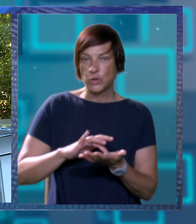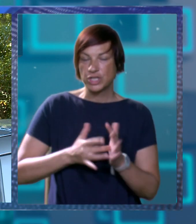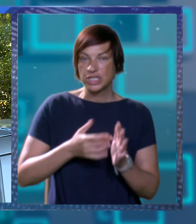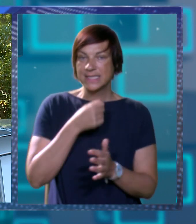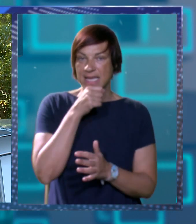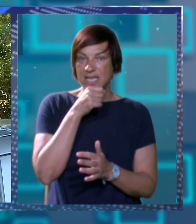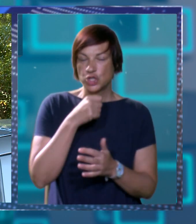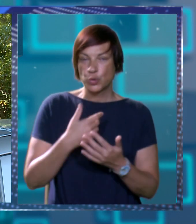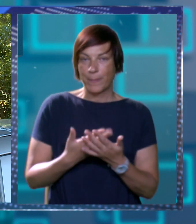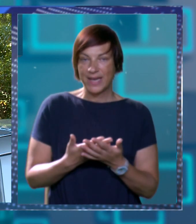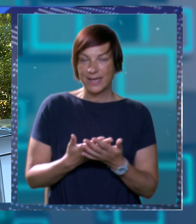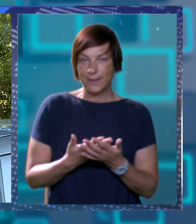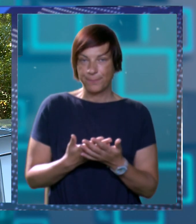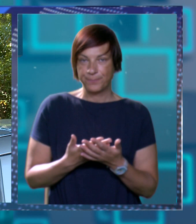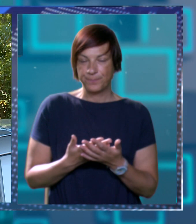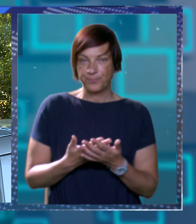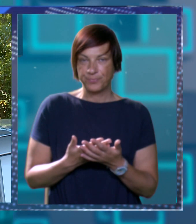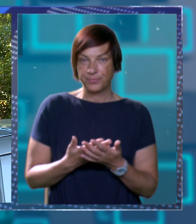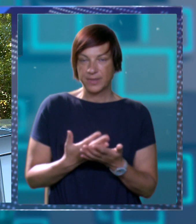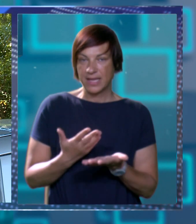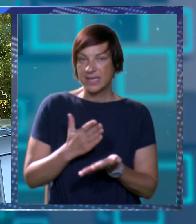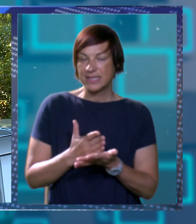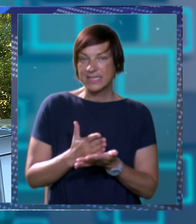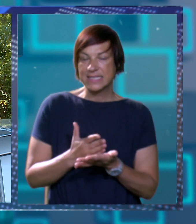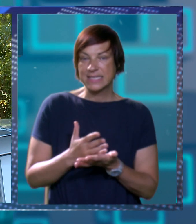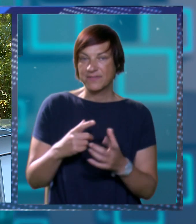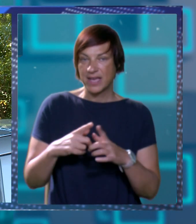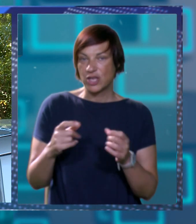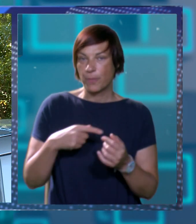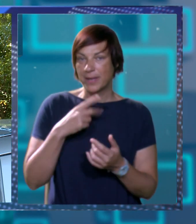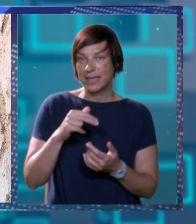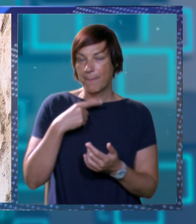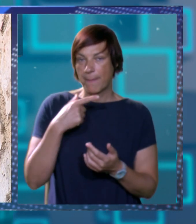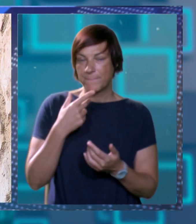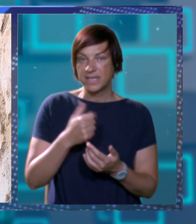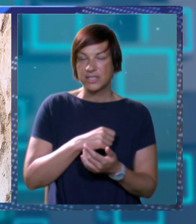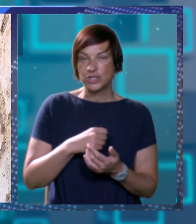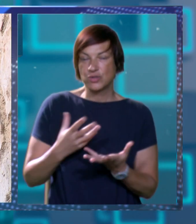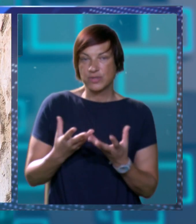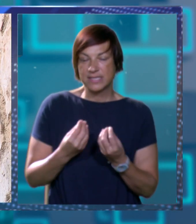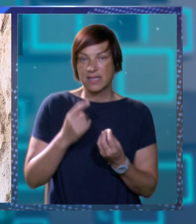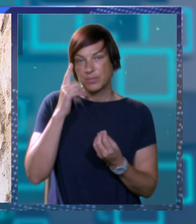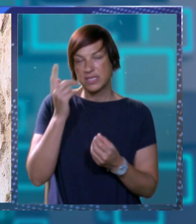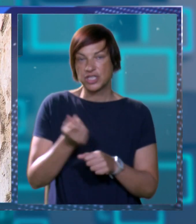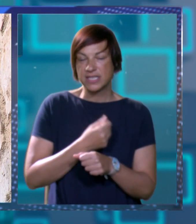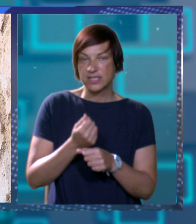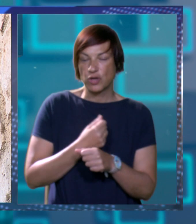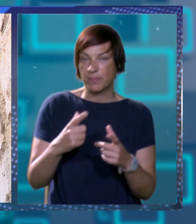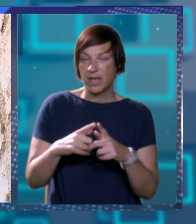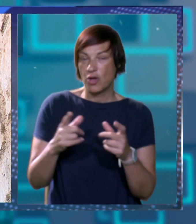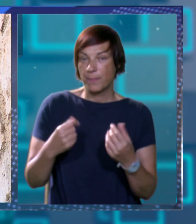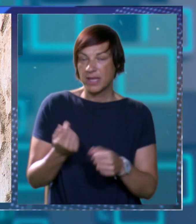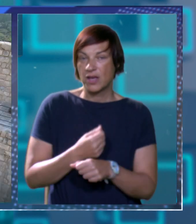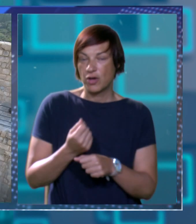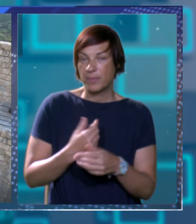cijele Županje to je na područje cijele republike tako da evo svaki objekt ima svoju priču znamo da se često nešto obnavlja pojedini objekti